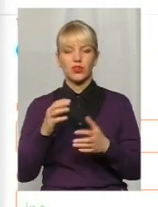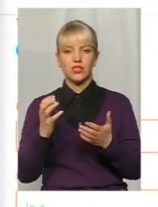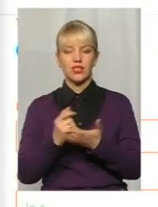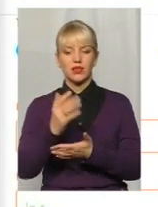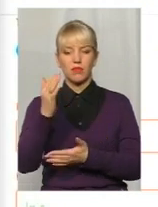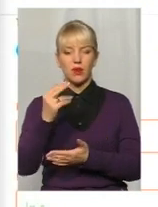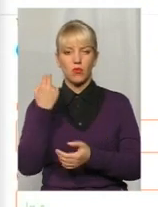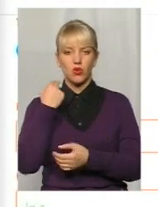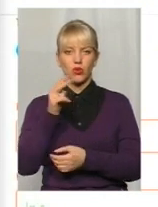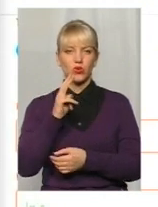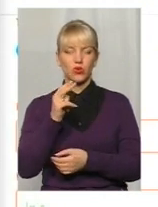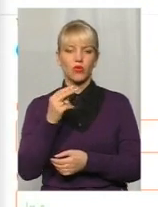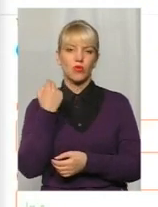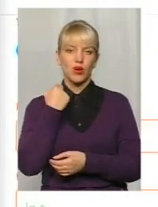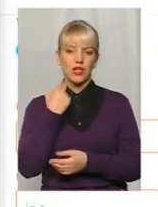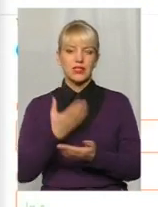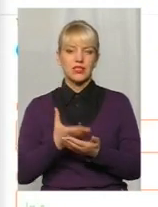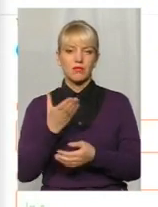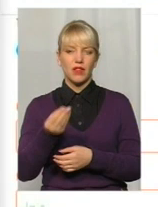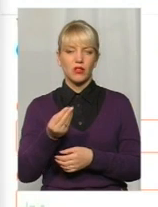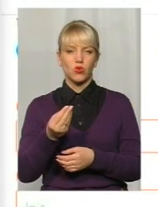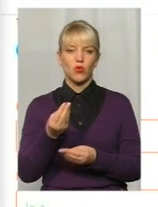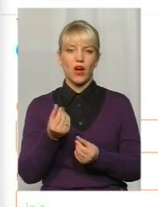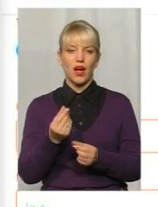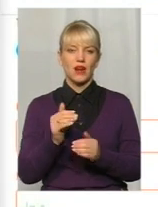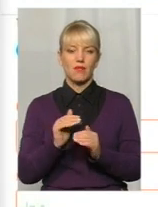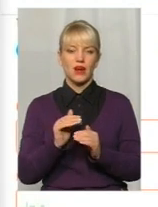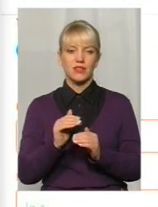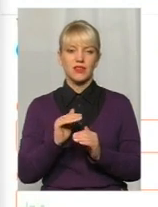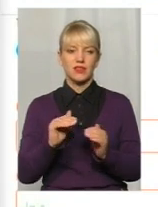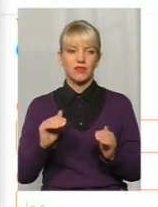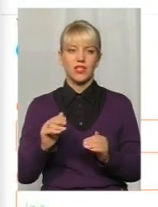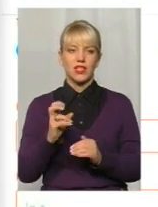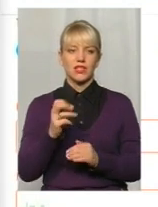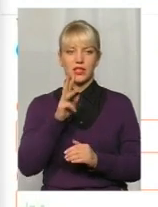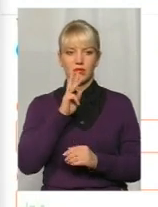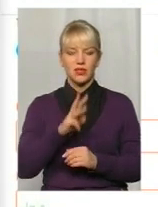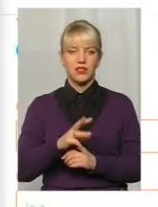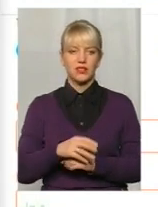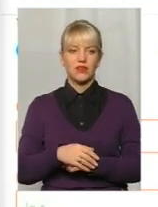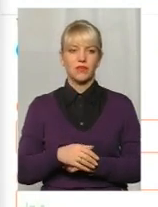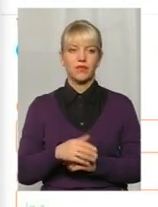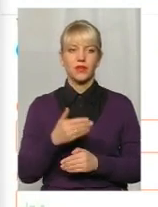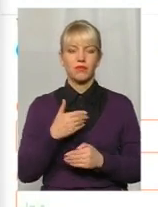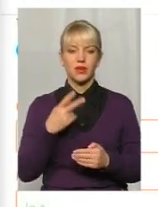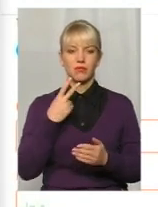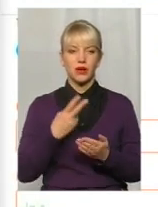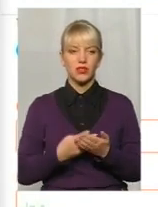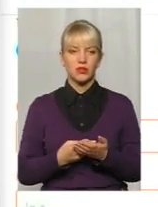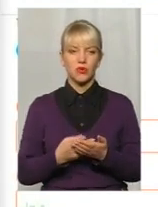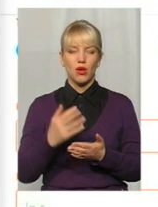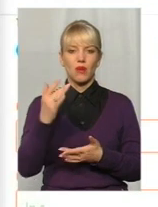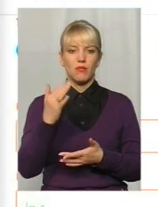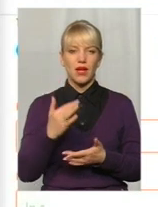які заборгували сплату аліментів понад три місяці. Тобто зараз ми бачимо пошукову? Так, бачу